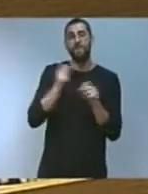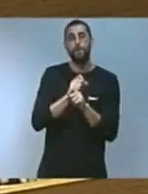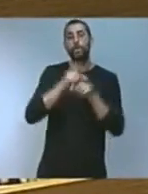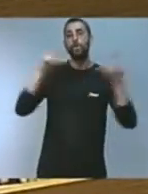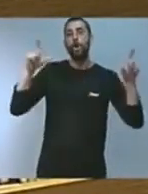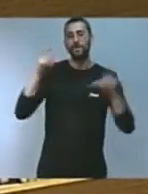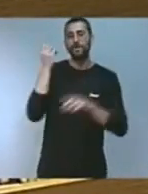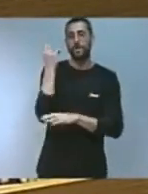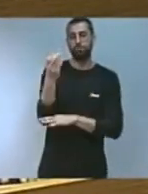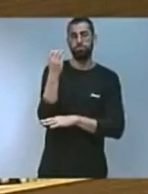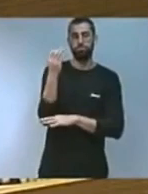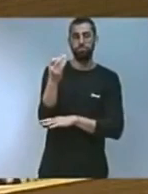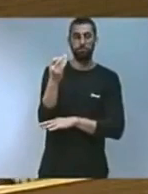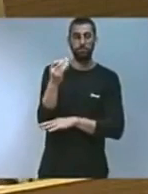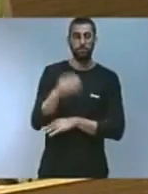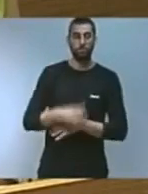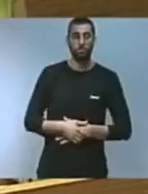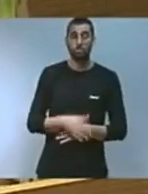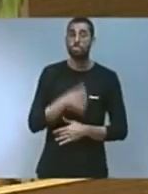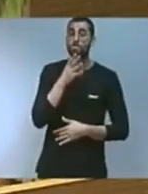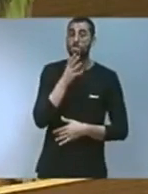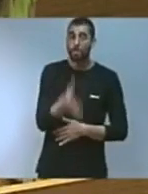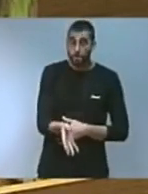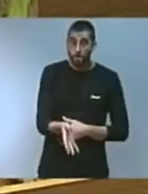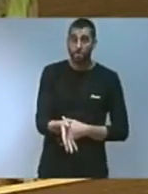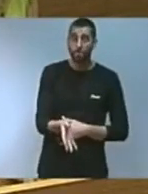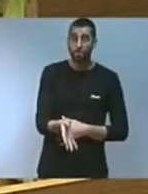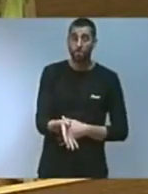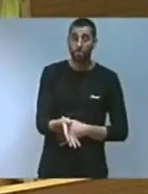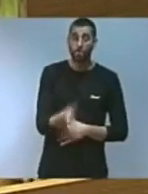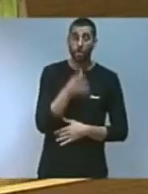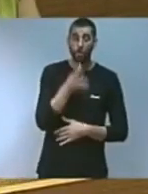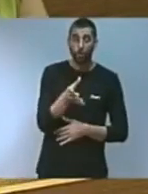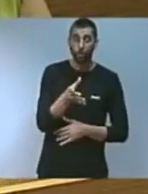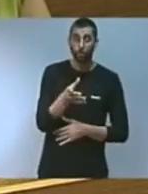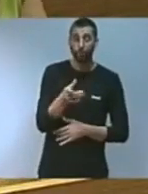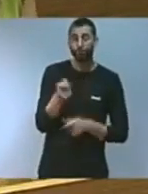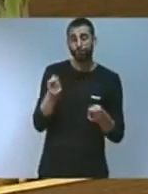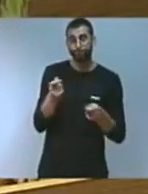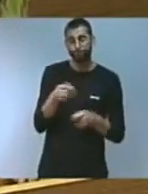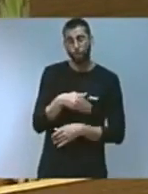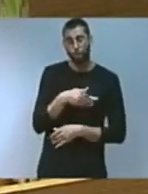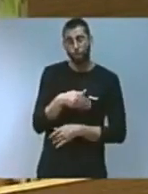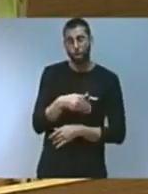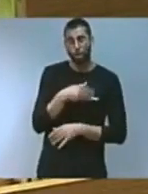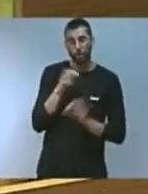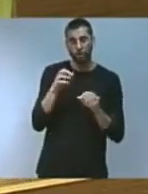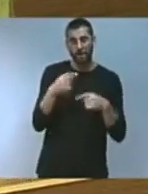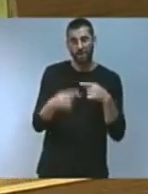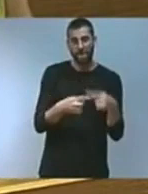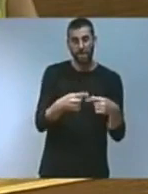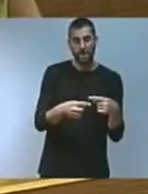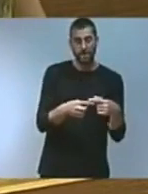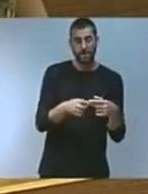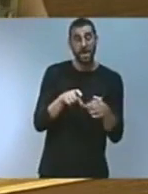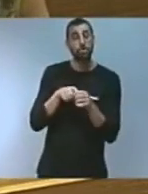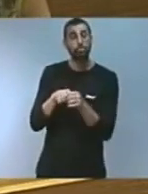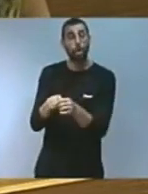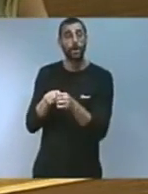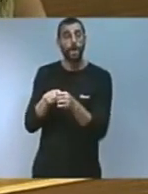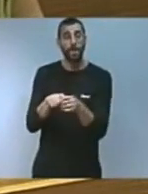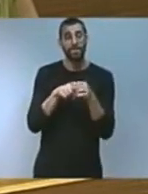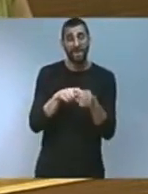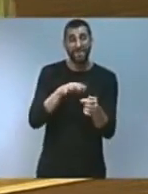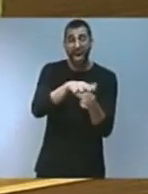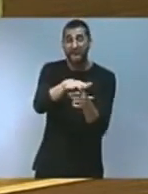intervencions. Per això voldria començar donant el pèsame a les famílies, la solidaritat amb tots els